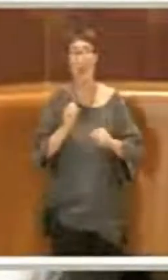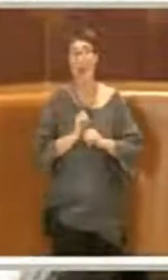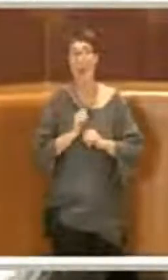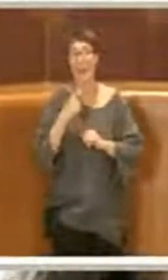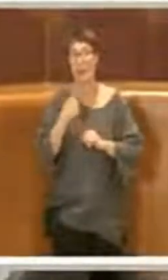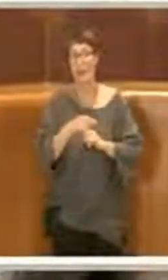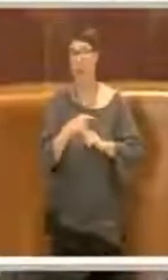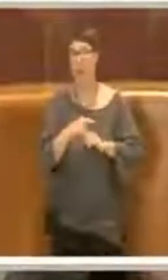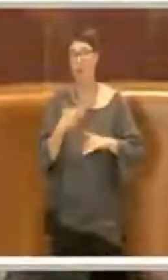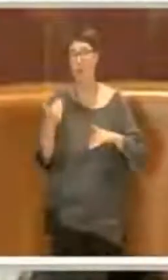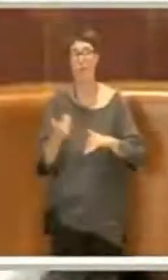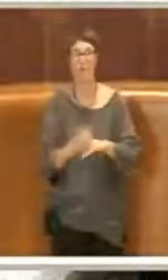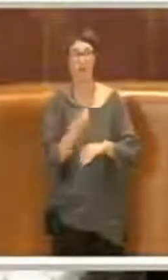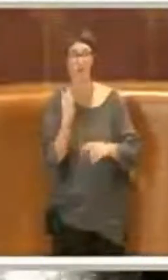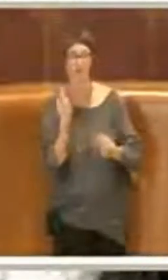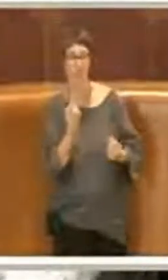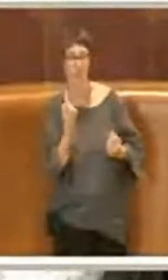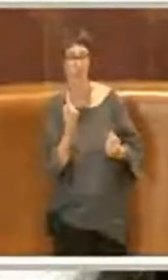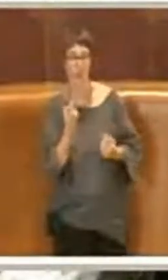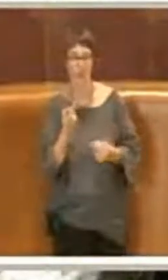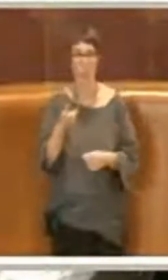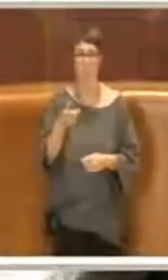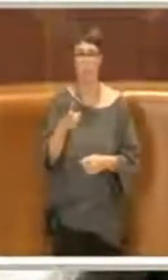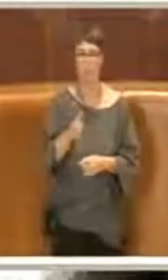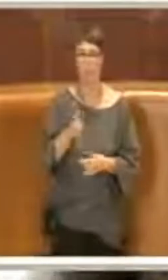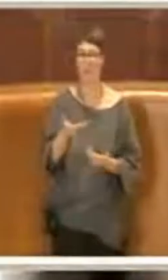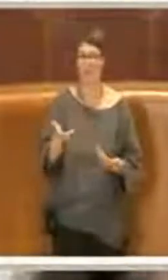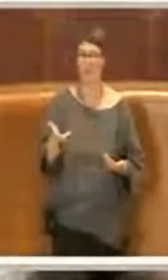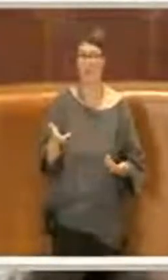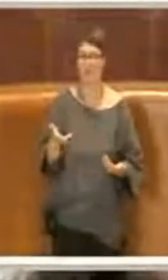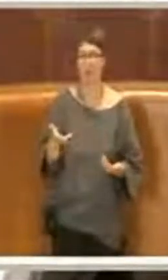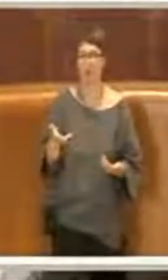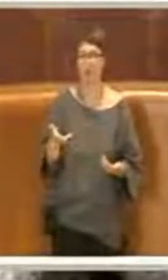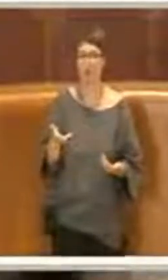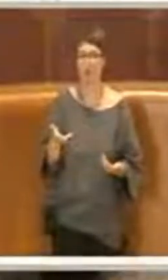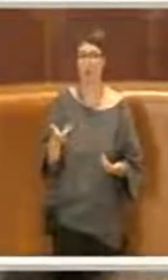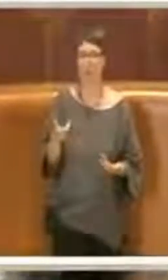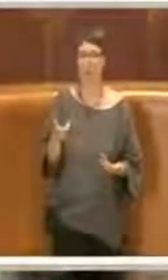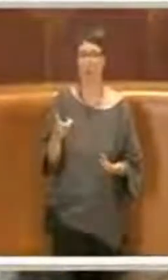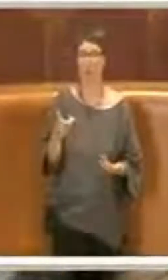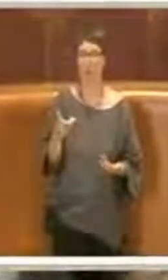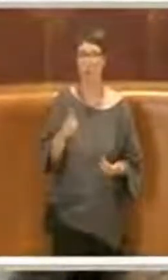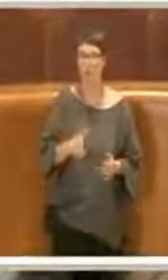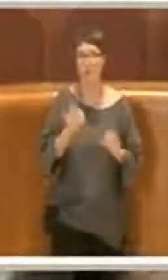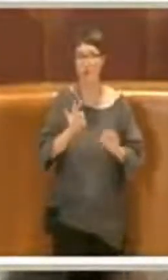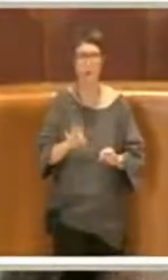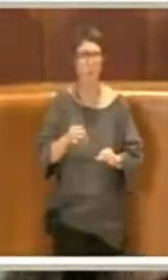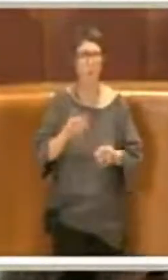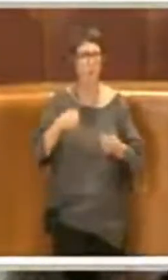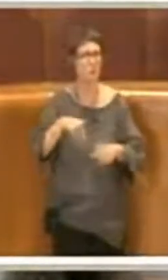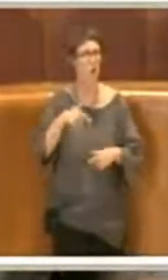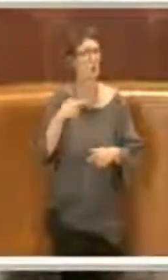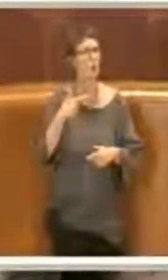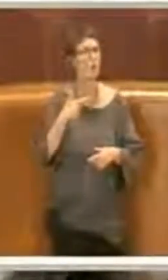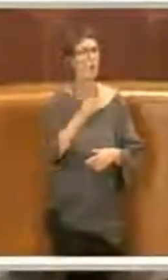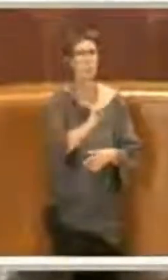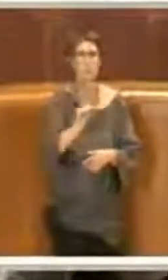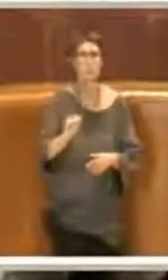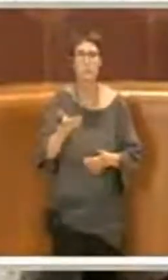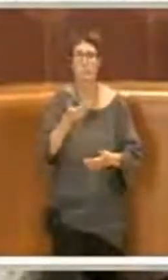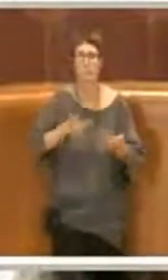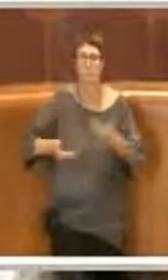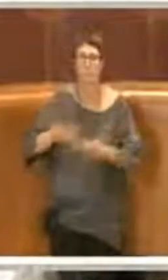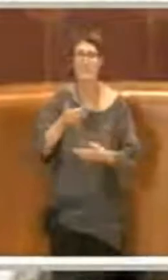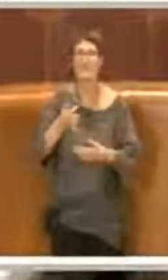faccia molto male soprattutto perché è stata fatta consultando continuamente i coordinatori dei centri